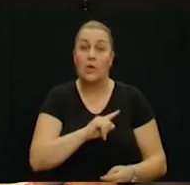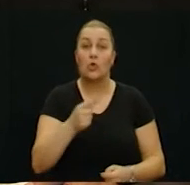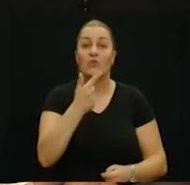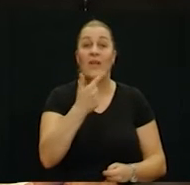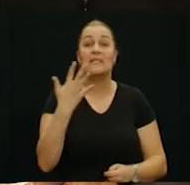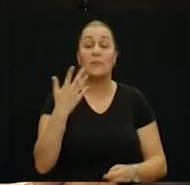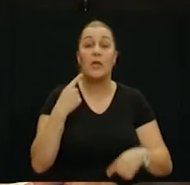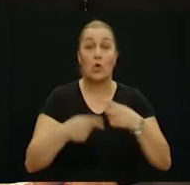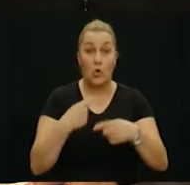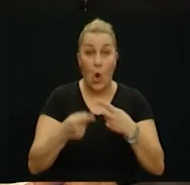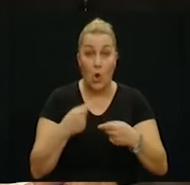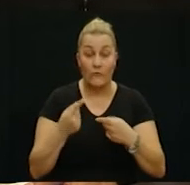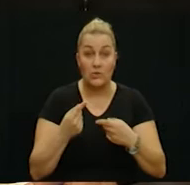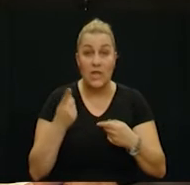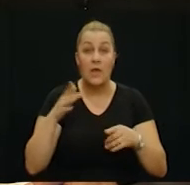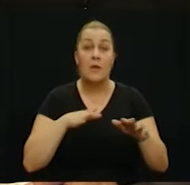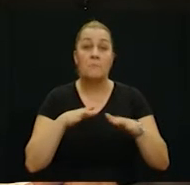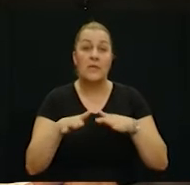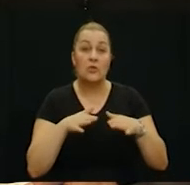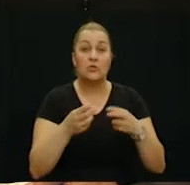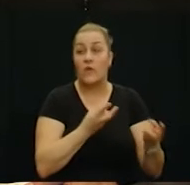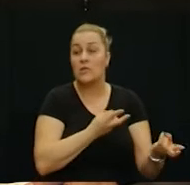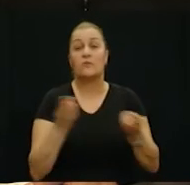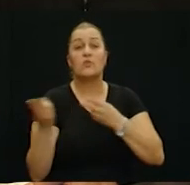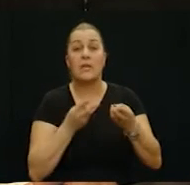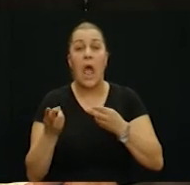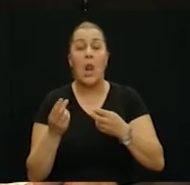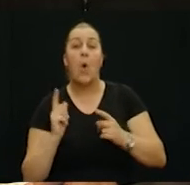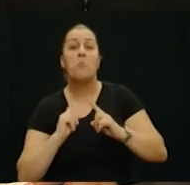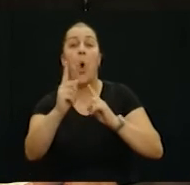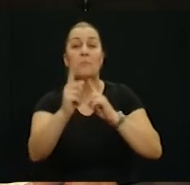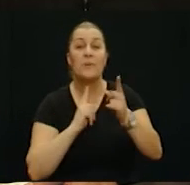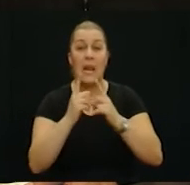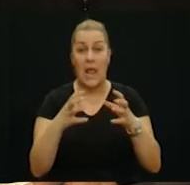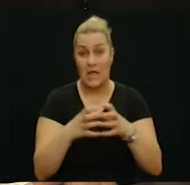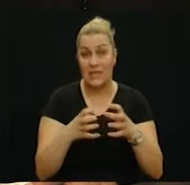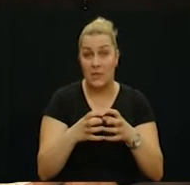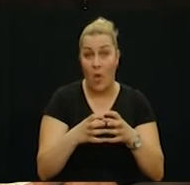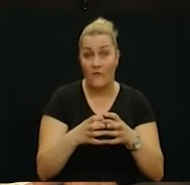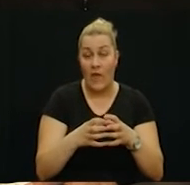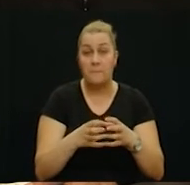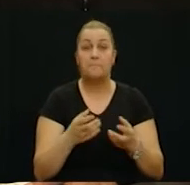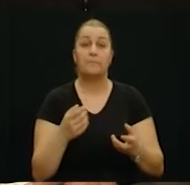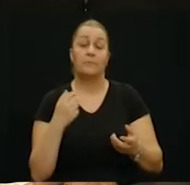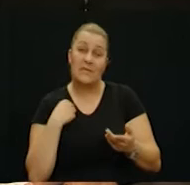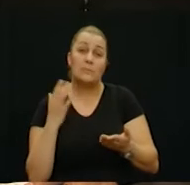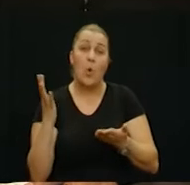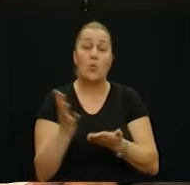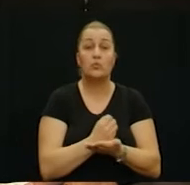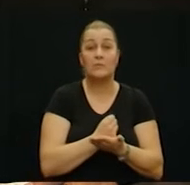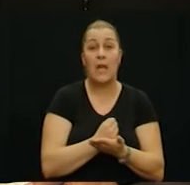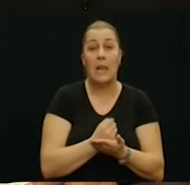25. kolovoza je ministarstvo slao mobilne kiruške ekipe, u njima je bio anestezijolog, tako da smo mi uspjeli